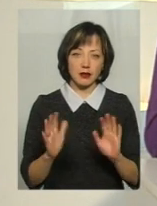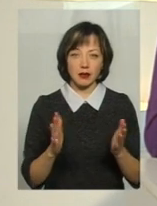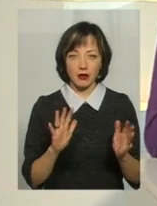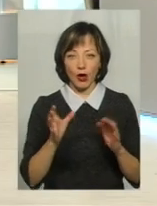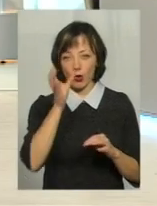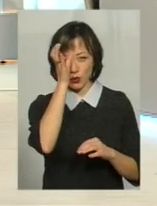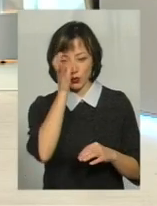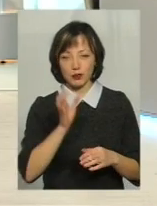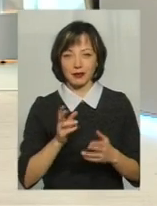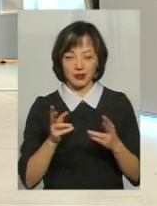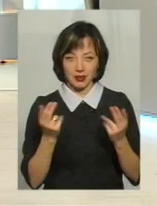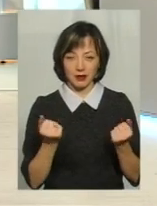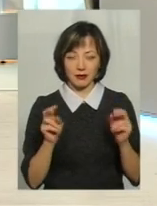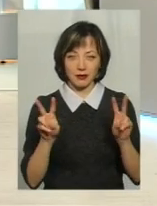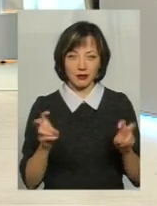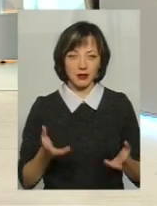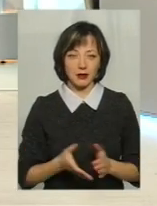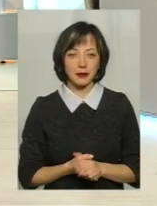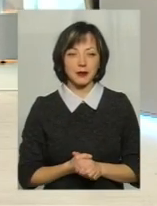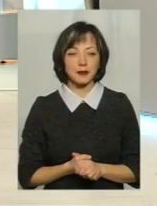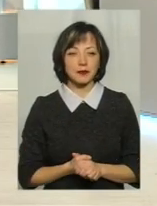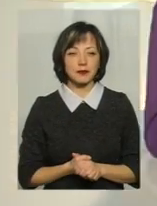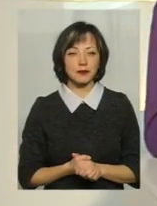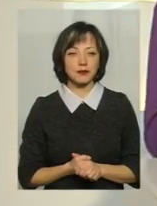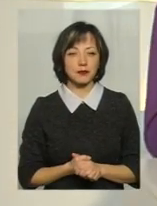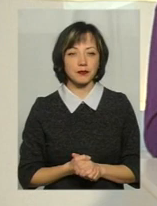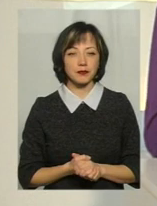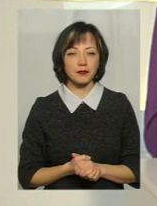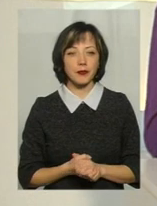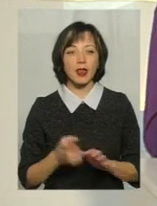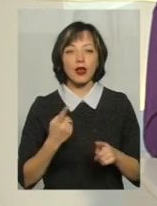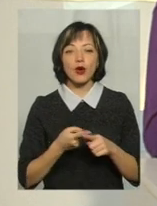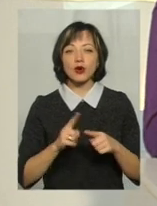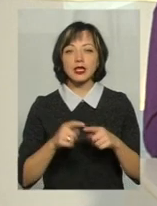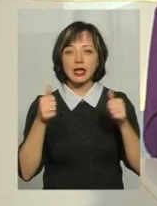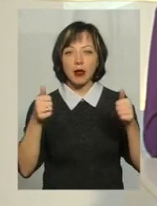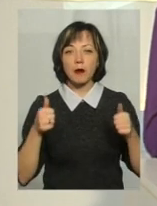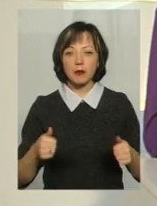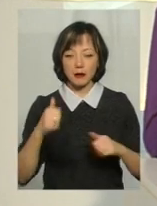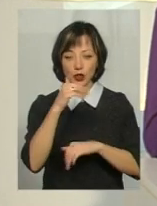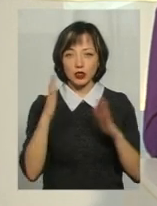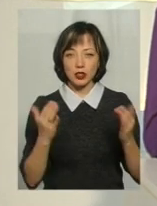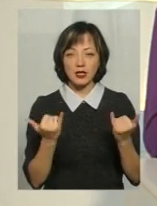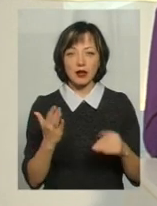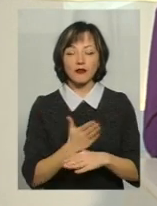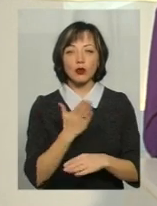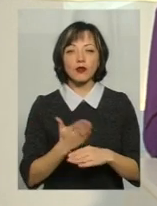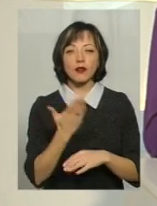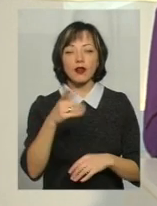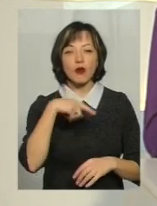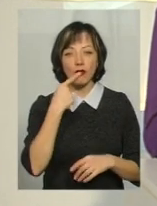розумних, я би так сказав. Ну, орієнтовно так. А оці таблички, які виготовляють, зараз, що ви говорите,